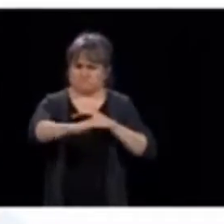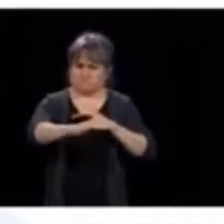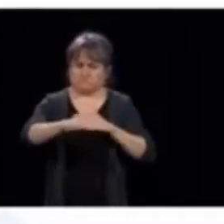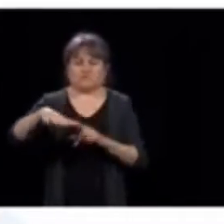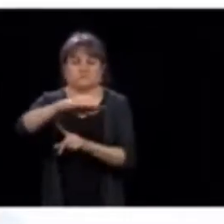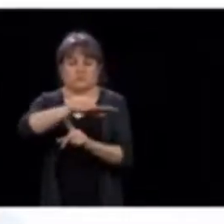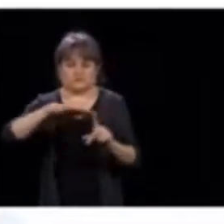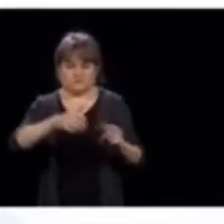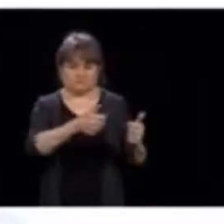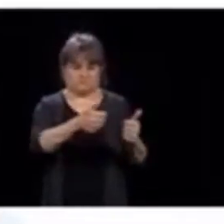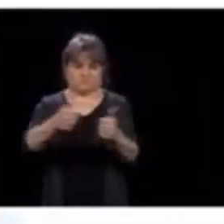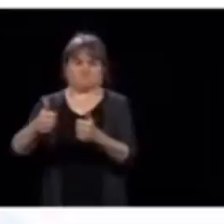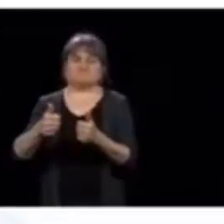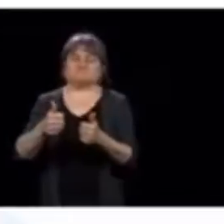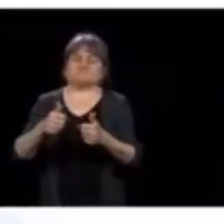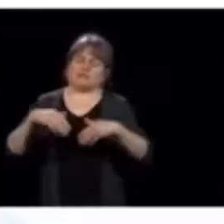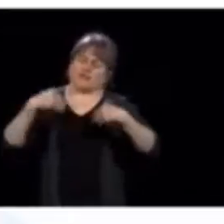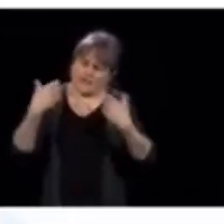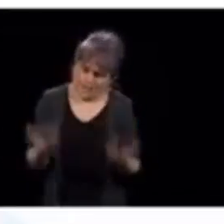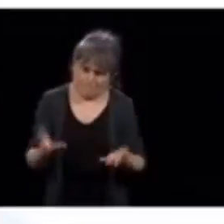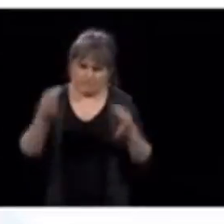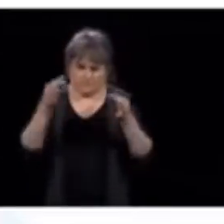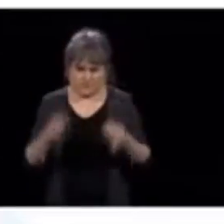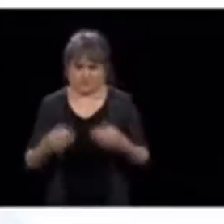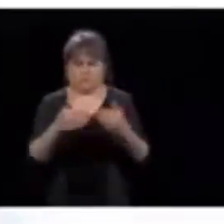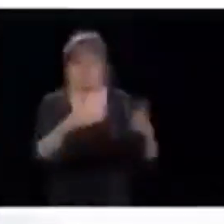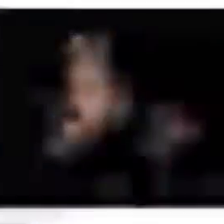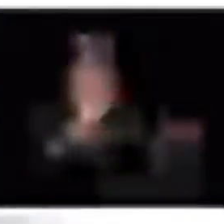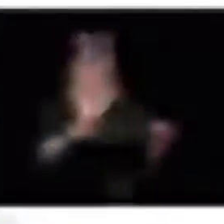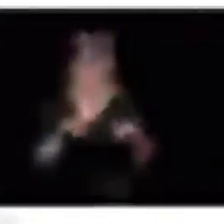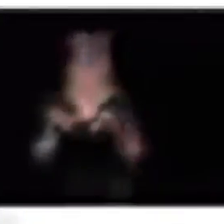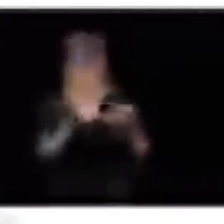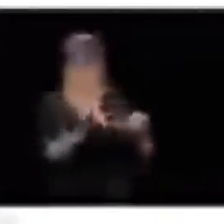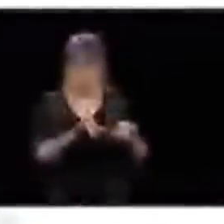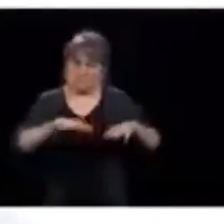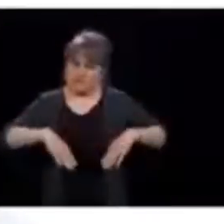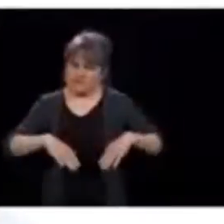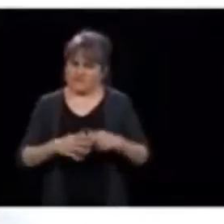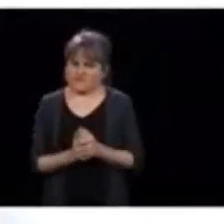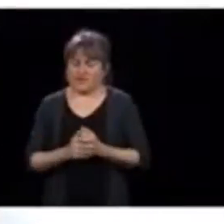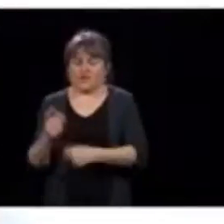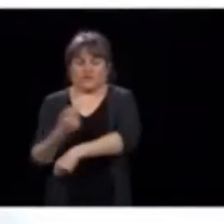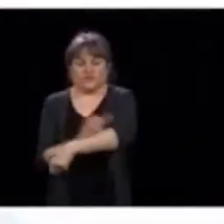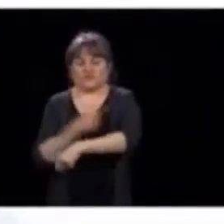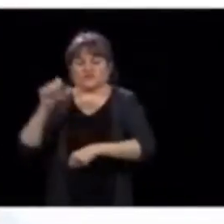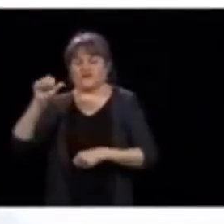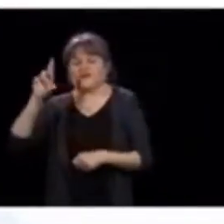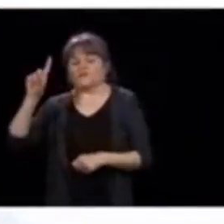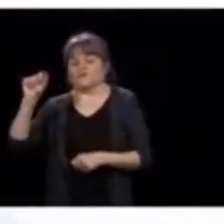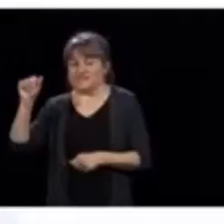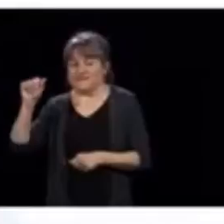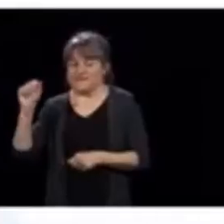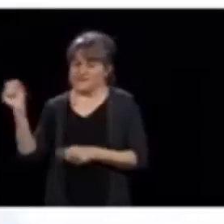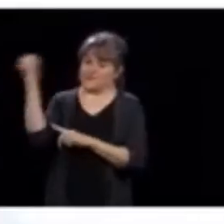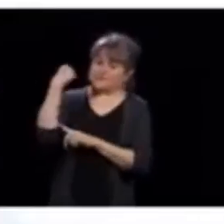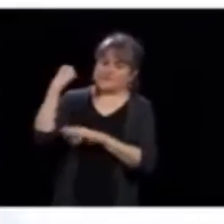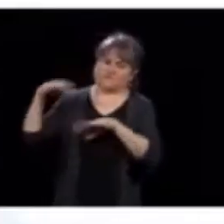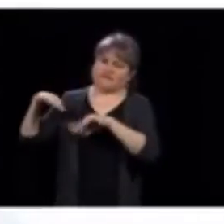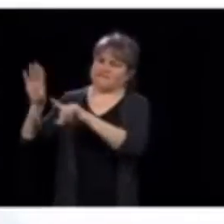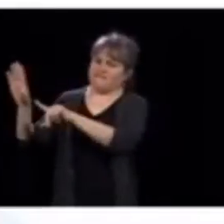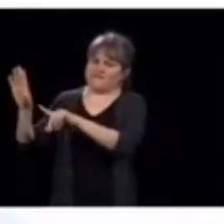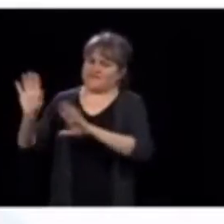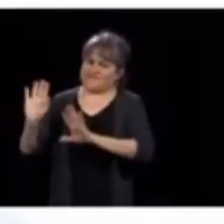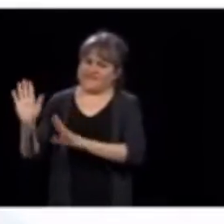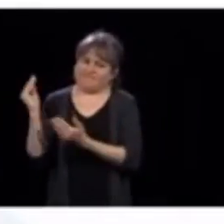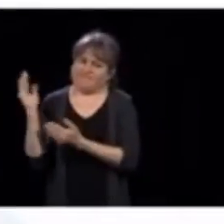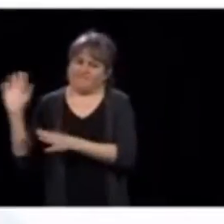stable. Donc, pour être clair, je n'ai pas encore tout à fait le OK du Dr Arruda. Donc, on continue dans